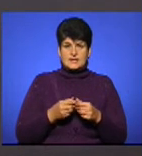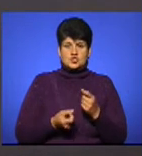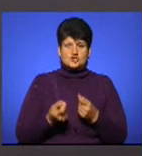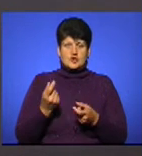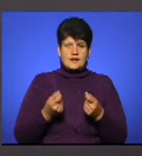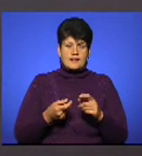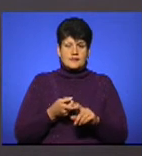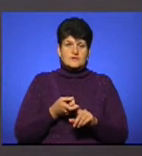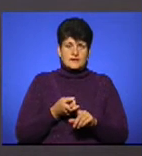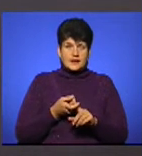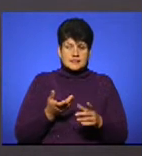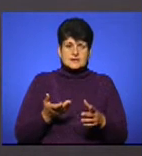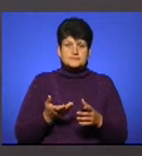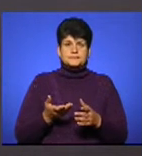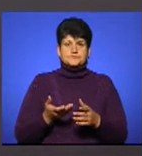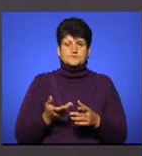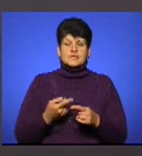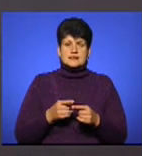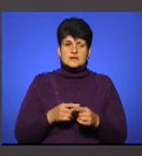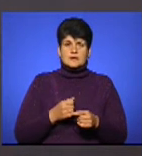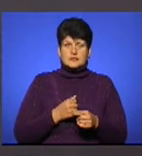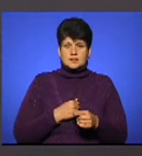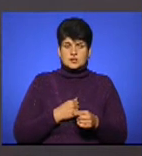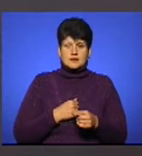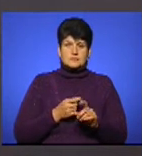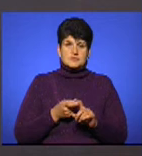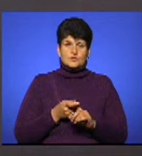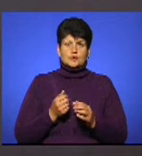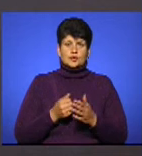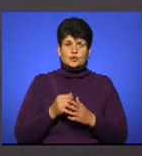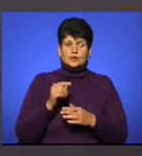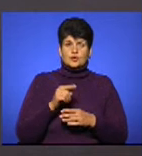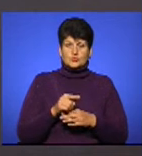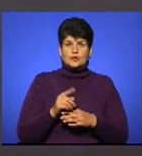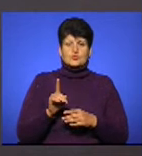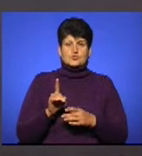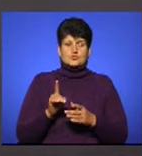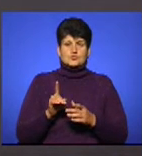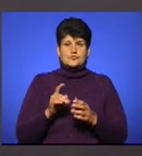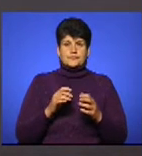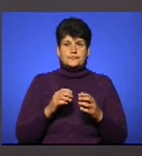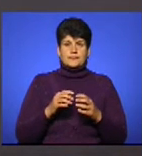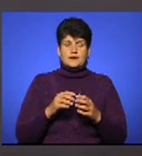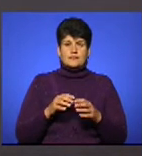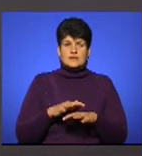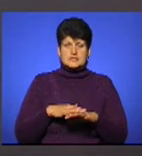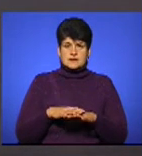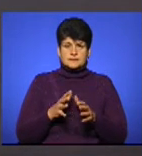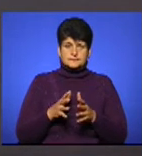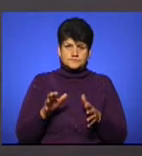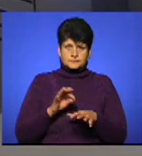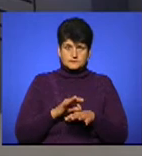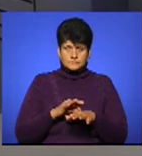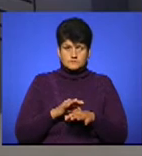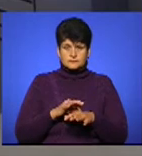вища їхня інфікованість, і, на жаль, це призводить до вищої захворюваності серед населення. Я хотів би